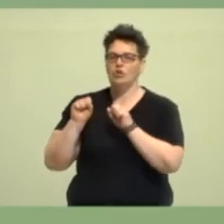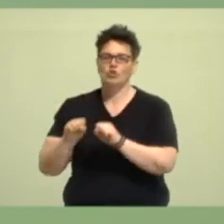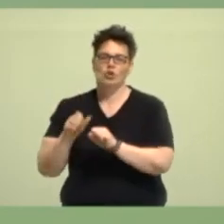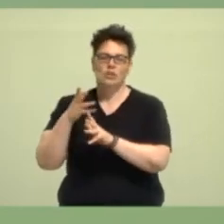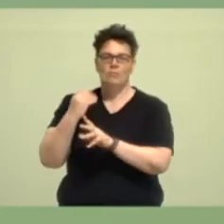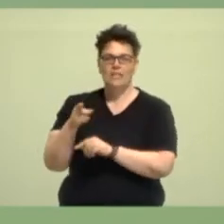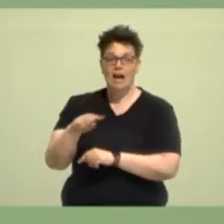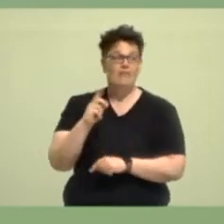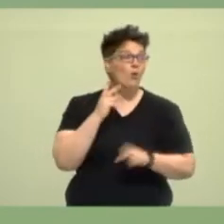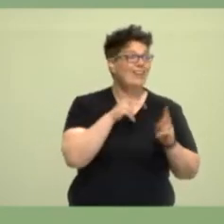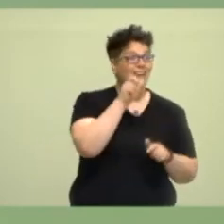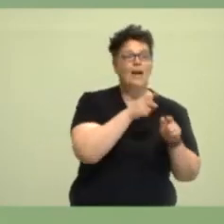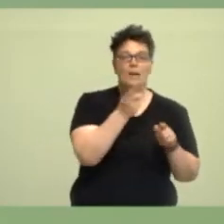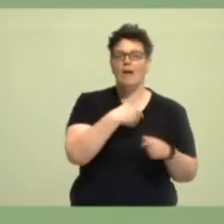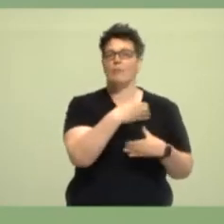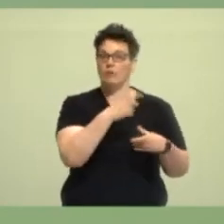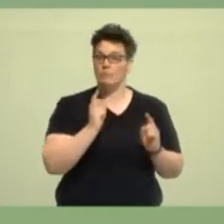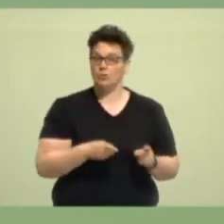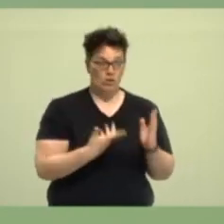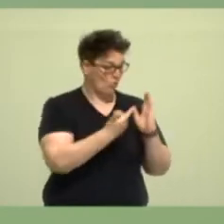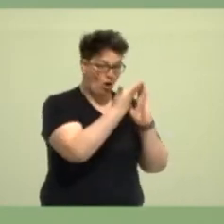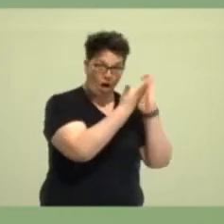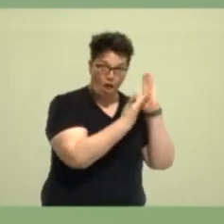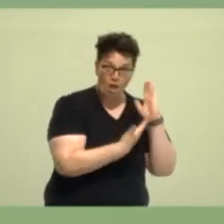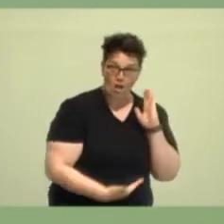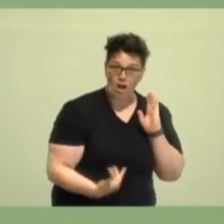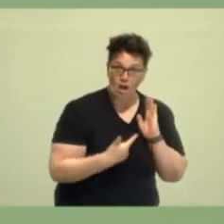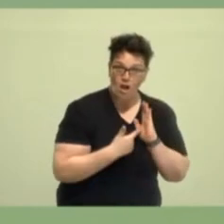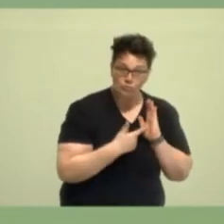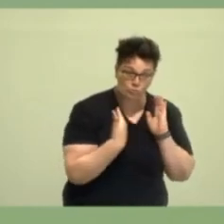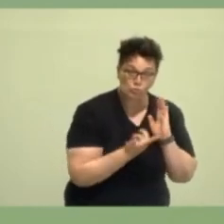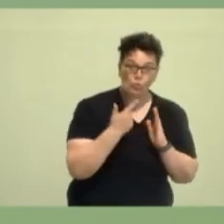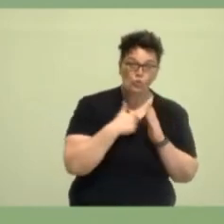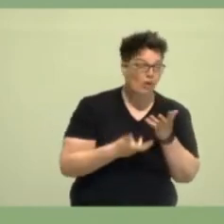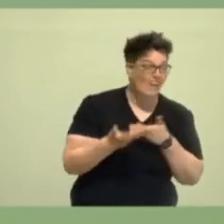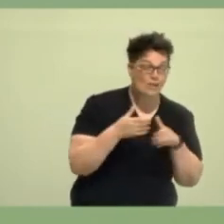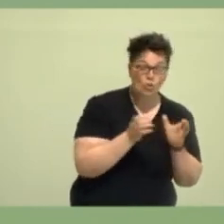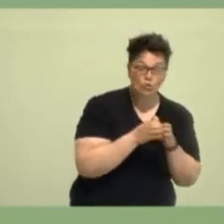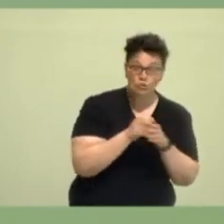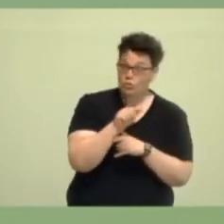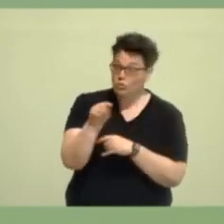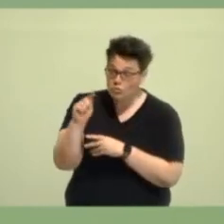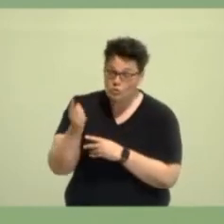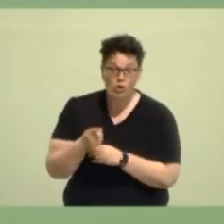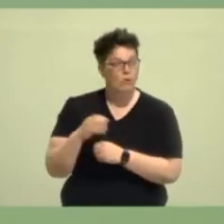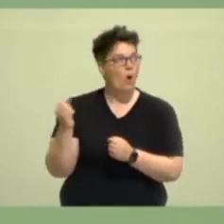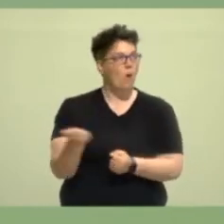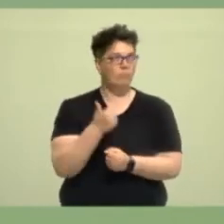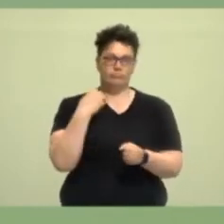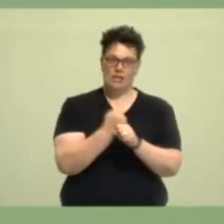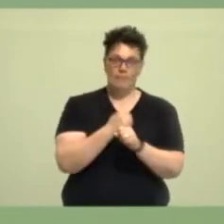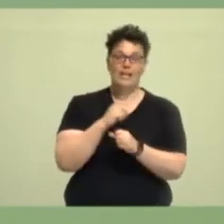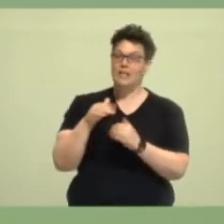Das ist wirklich die fantastische Arbeit unserer Verhandlungsgruppen und natürlich allen voran des